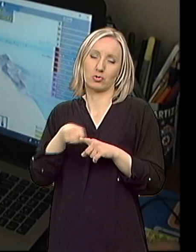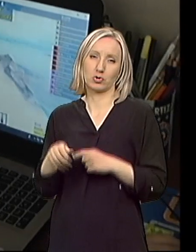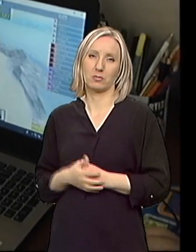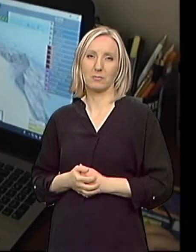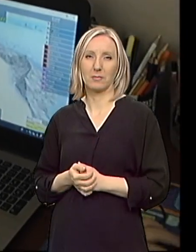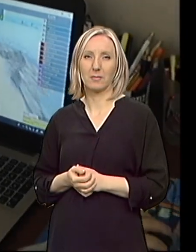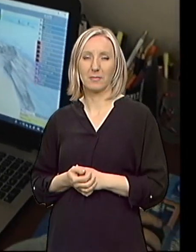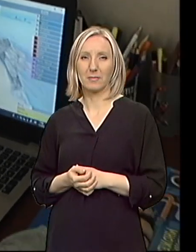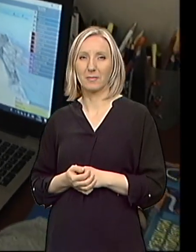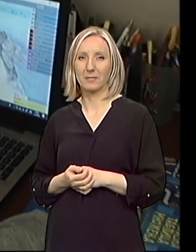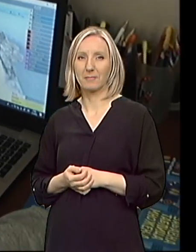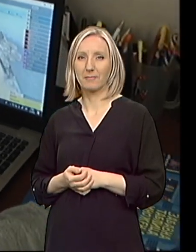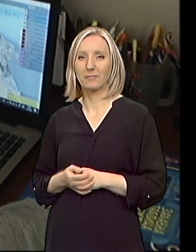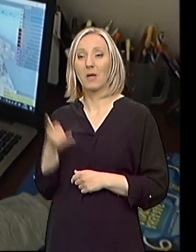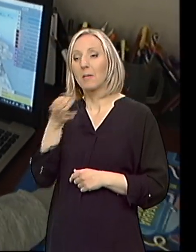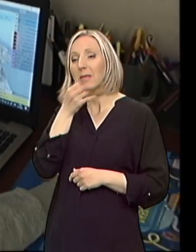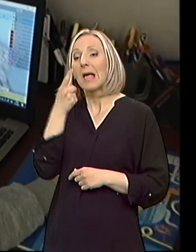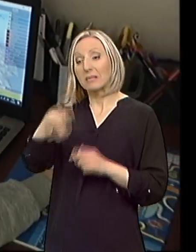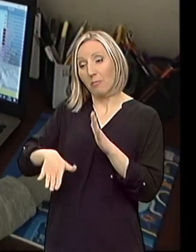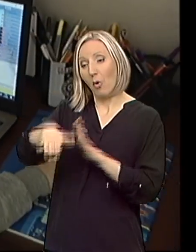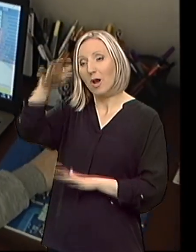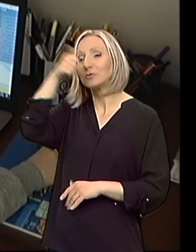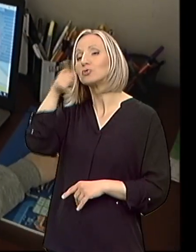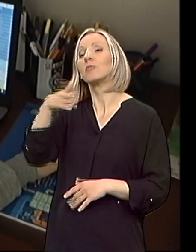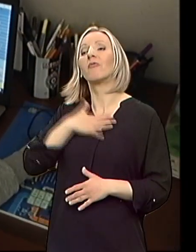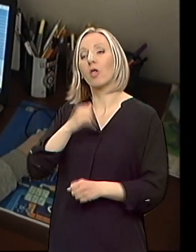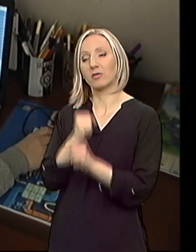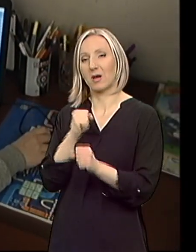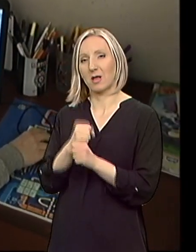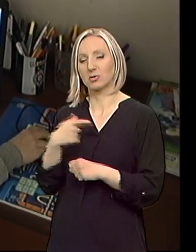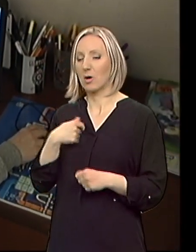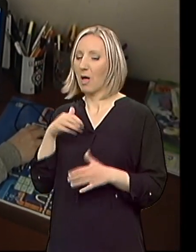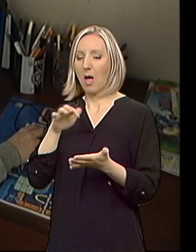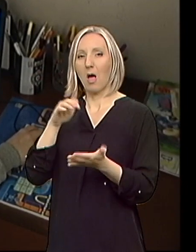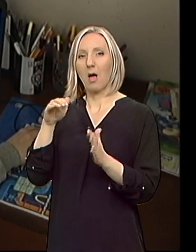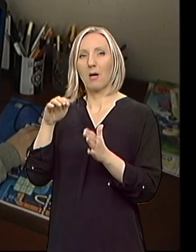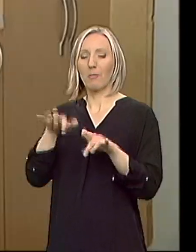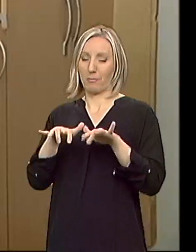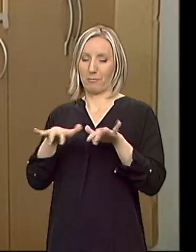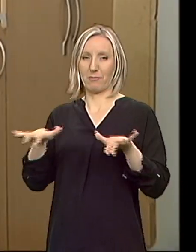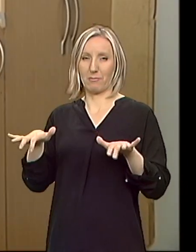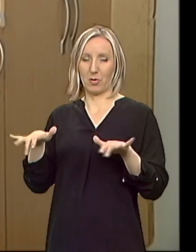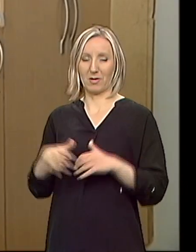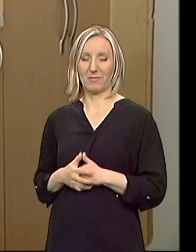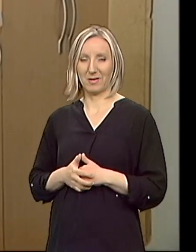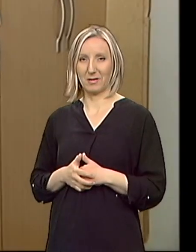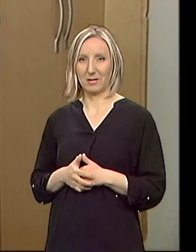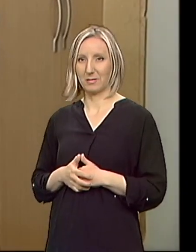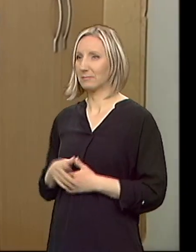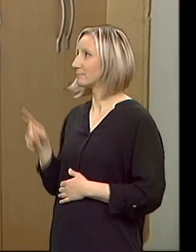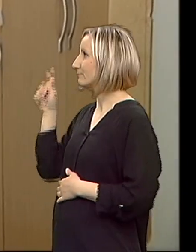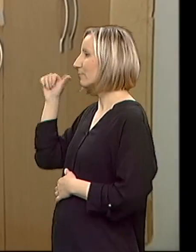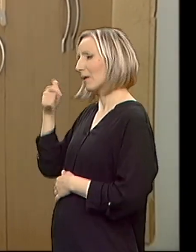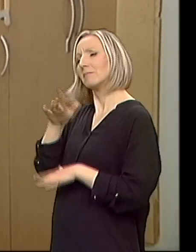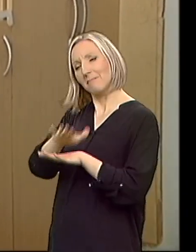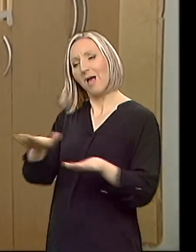Dobro, kaži ti mi li čime bi ti volao da se baviš kad porasteš? Pa, programiranjem. Oni su mali, ali